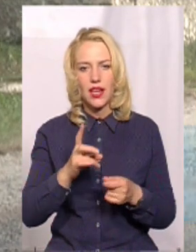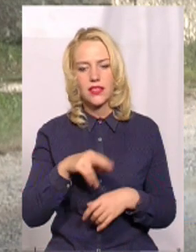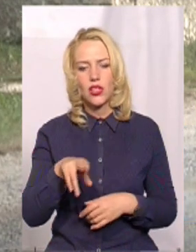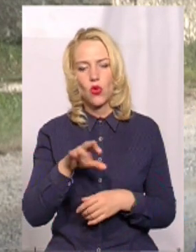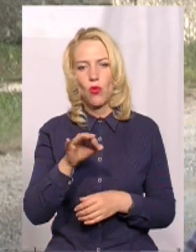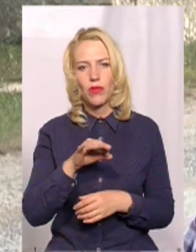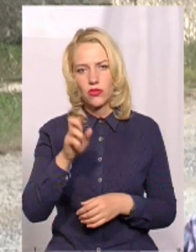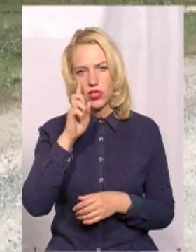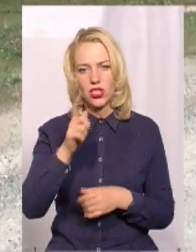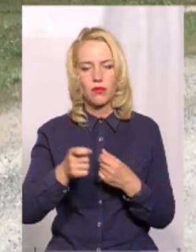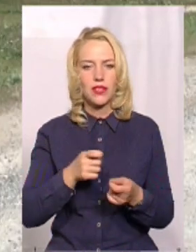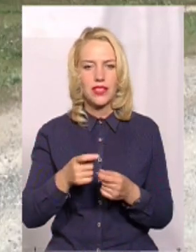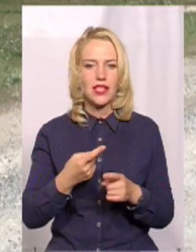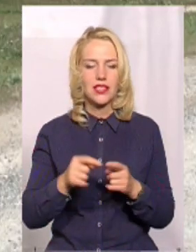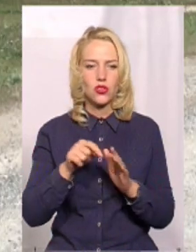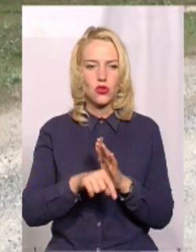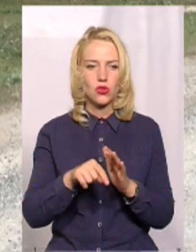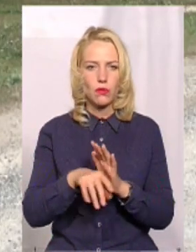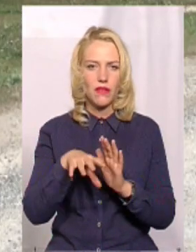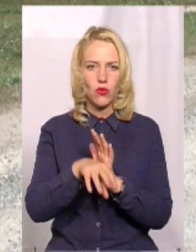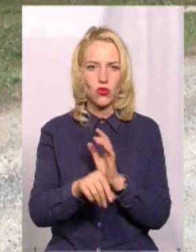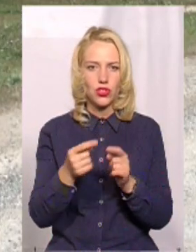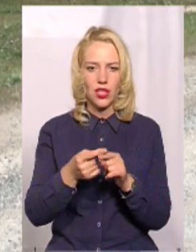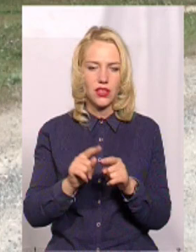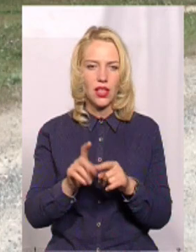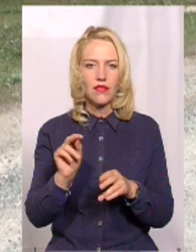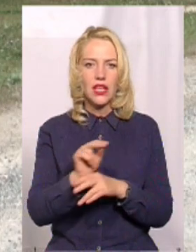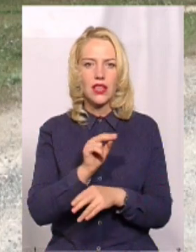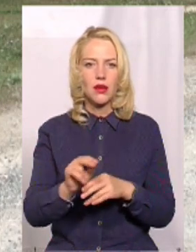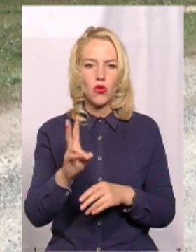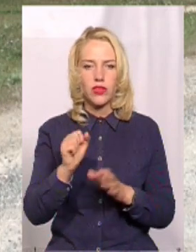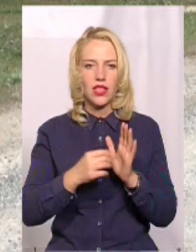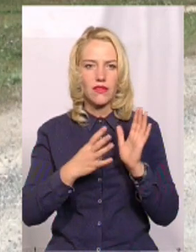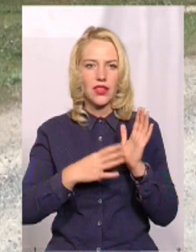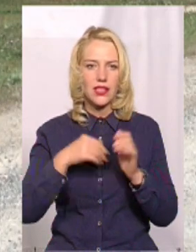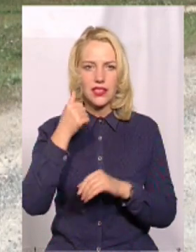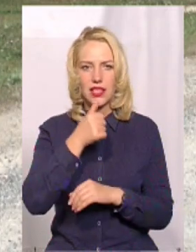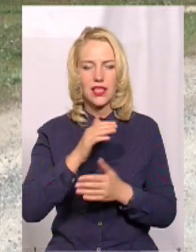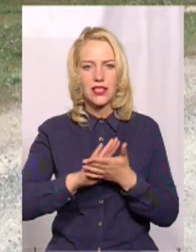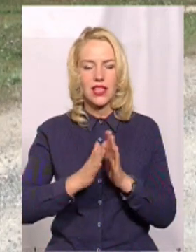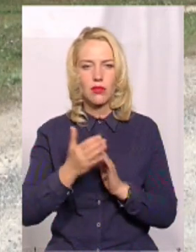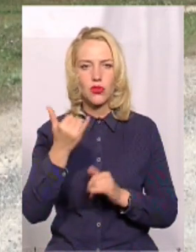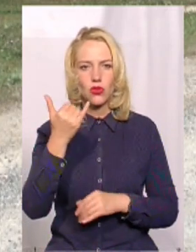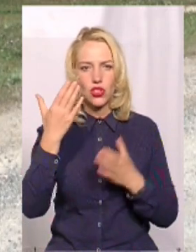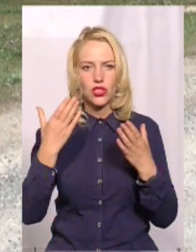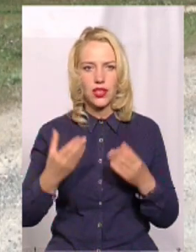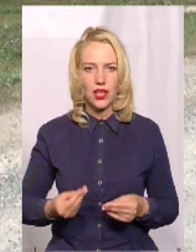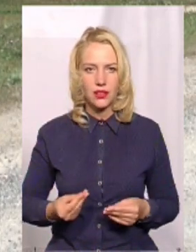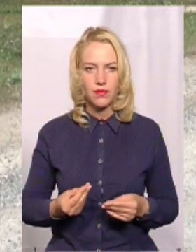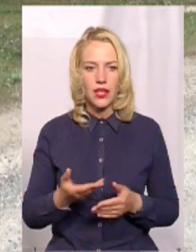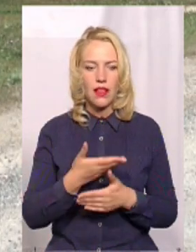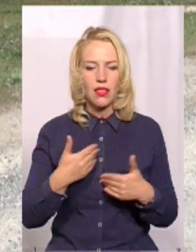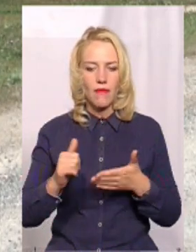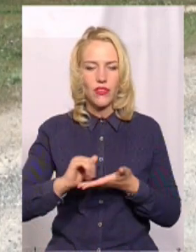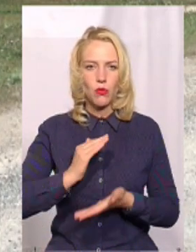обласної державної адміністрації стосовно включення її в ремонт на 19-й рік. Станом на сьогоднішній день нам